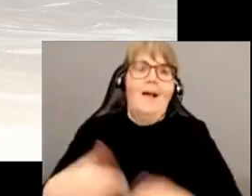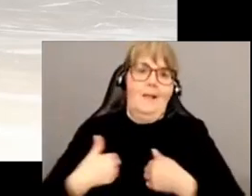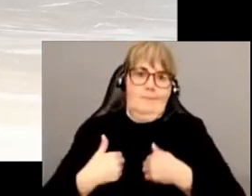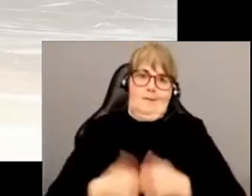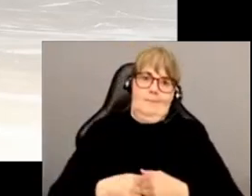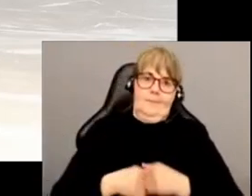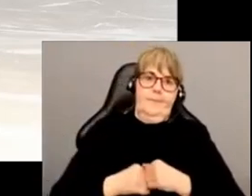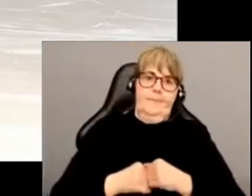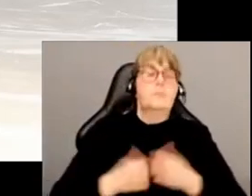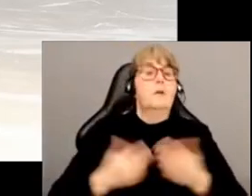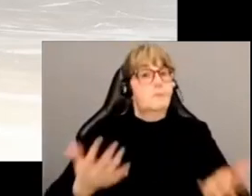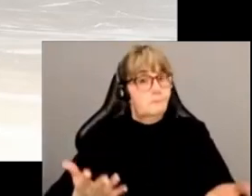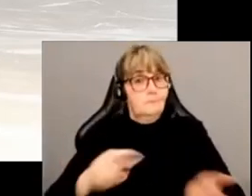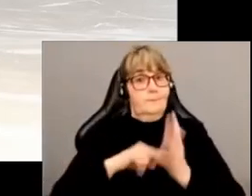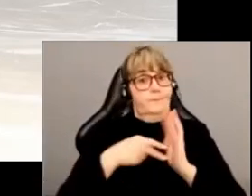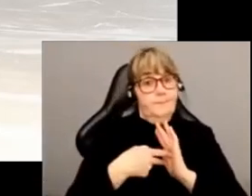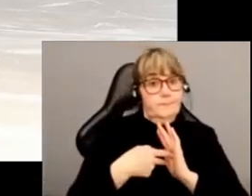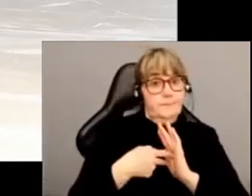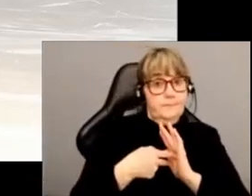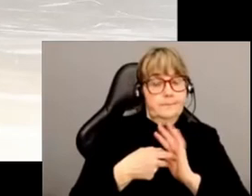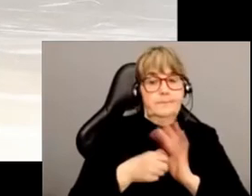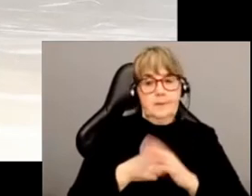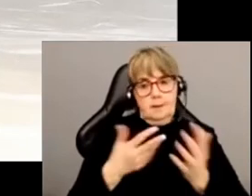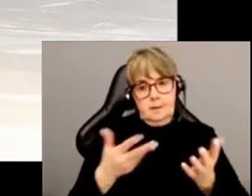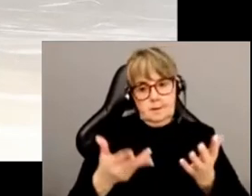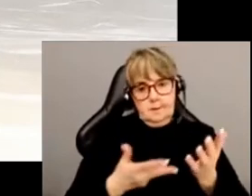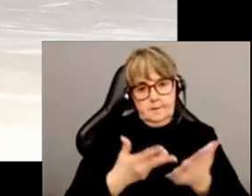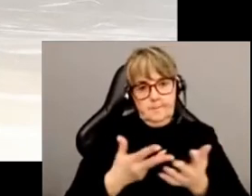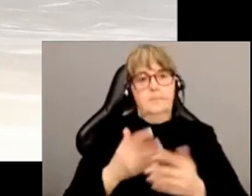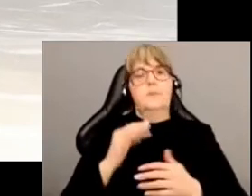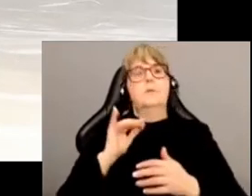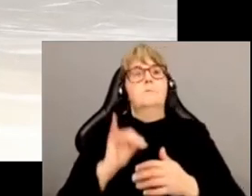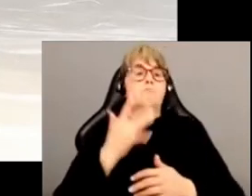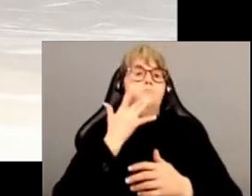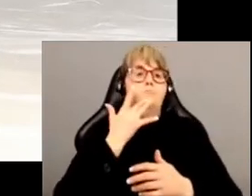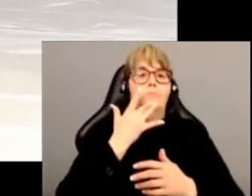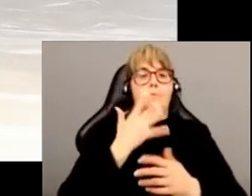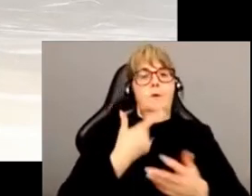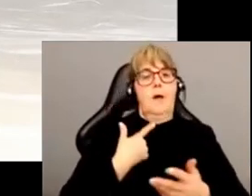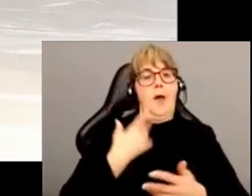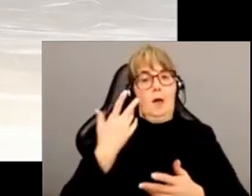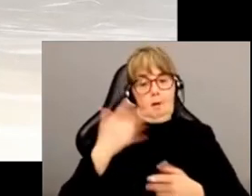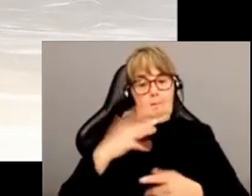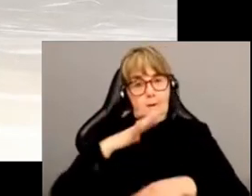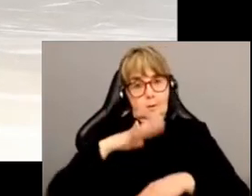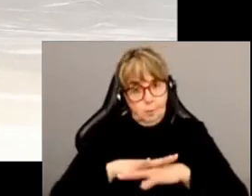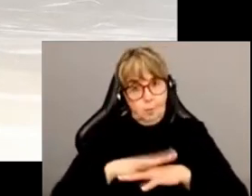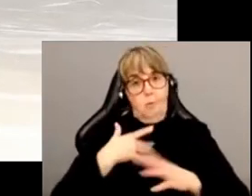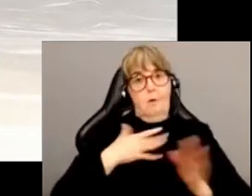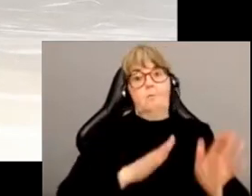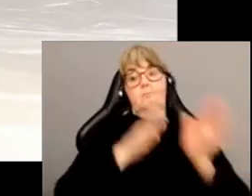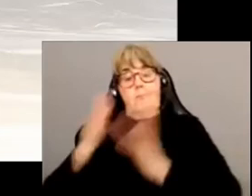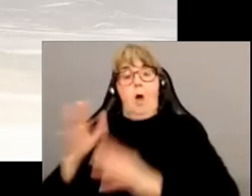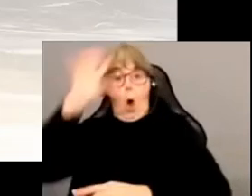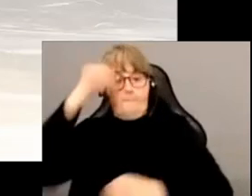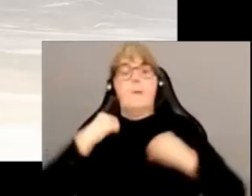Donc, on voit que si on généralise ce raisonnement aux autres prétendus propres de l'homme, on constate que